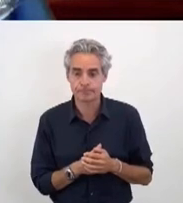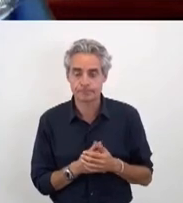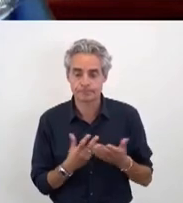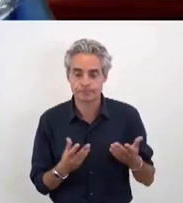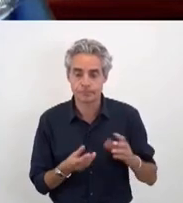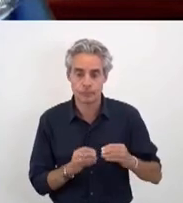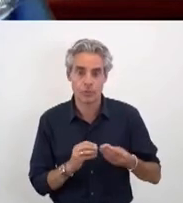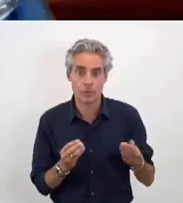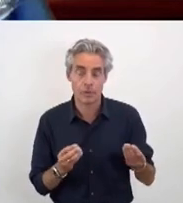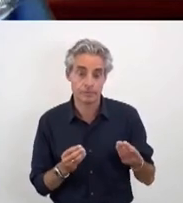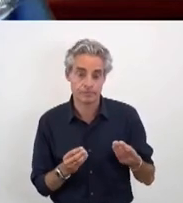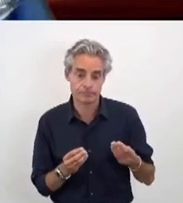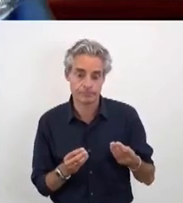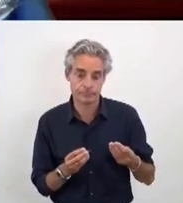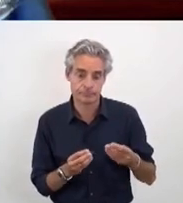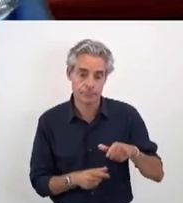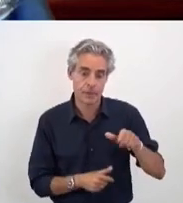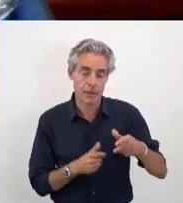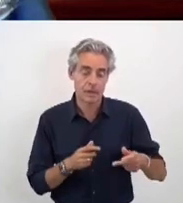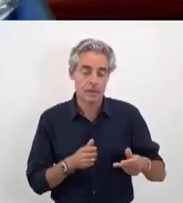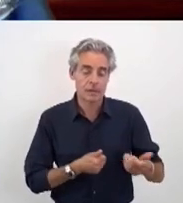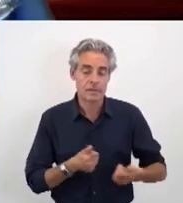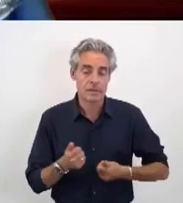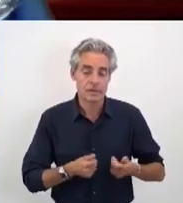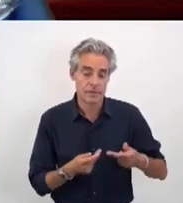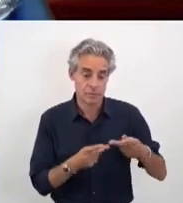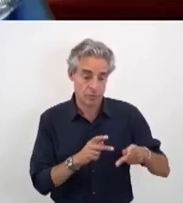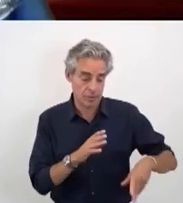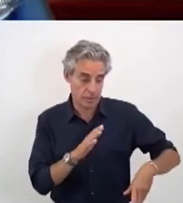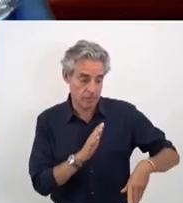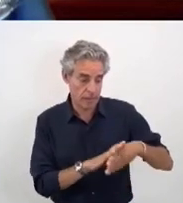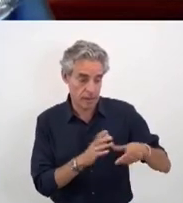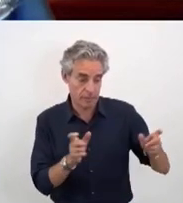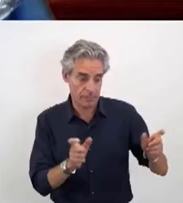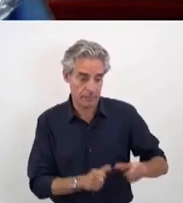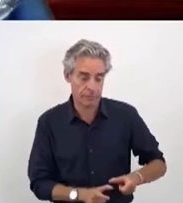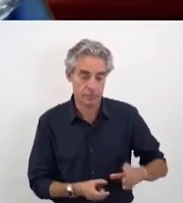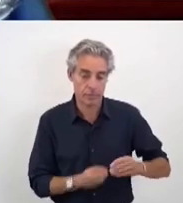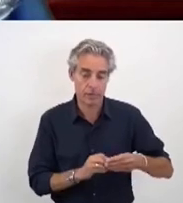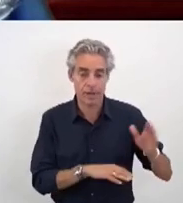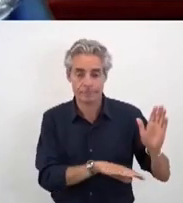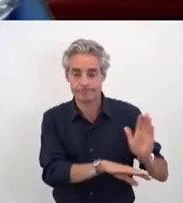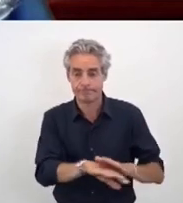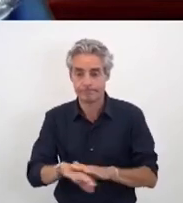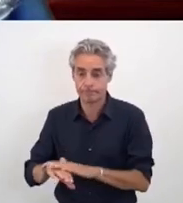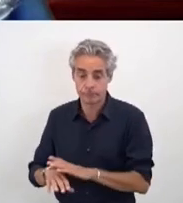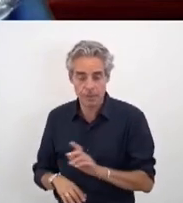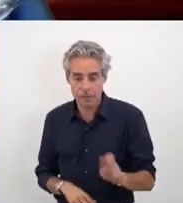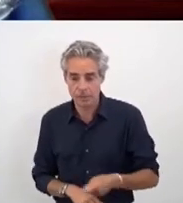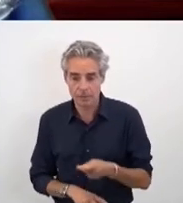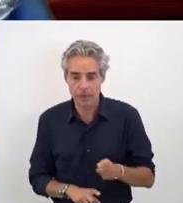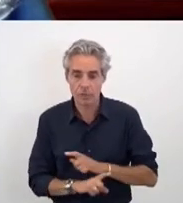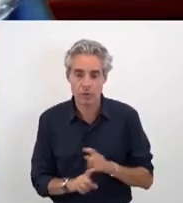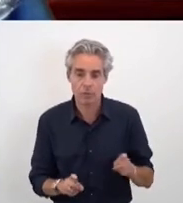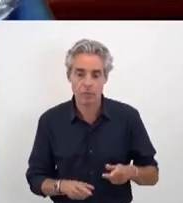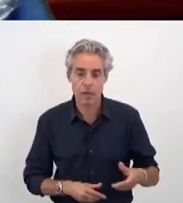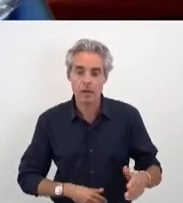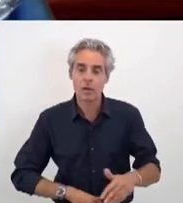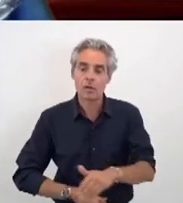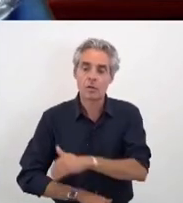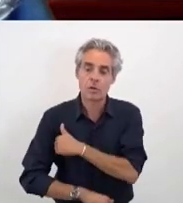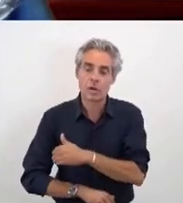sur le départ des services publics dans ce quartier. Ce n'est pas normal que l'agence d